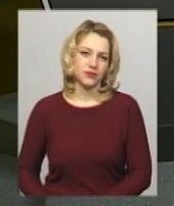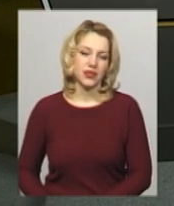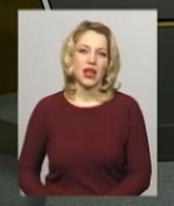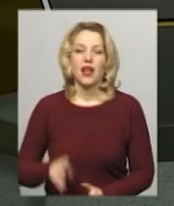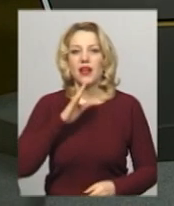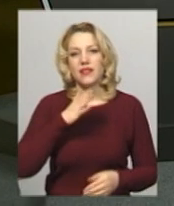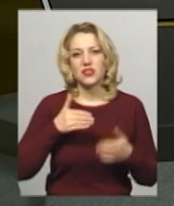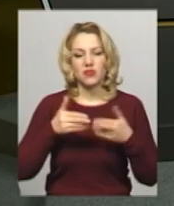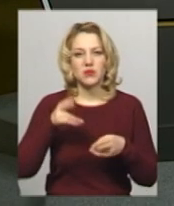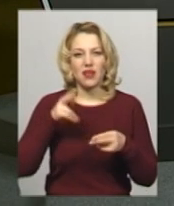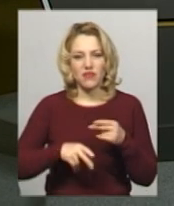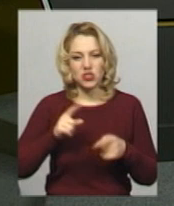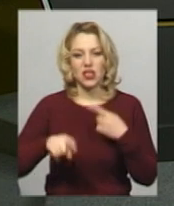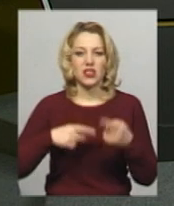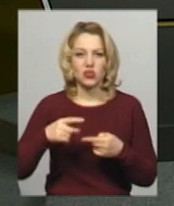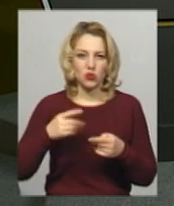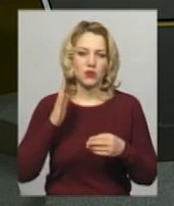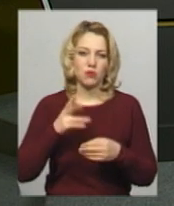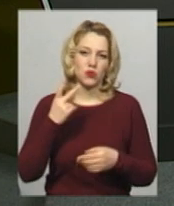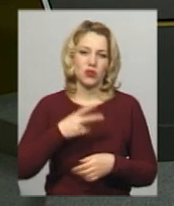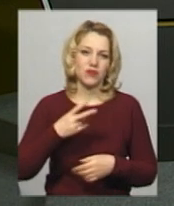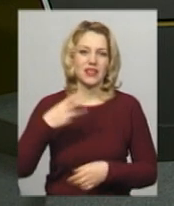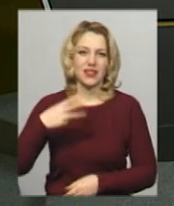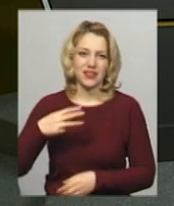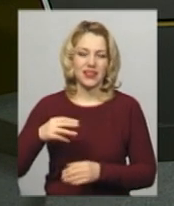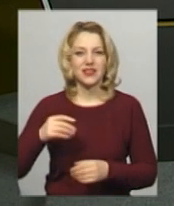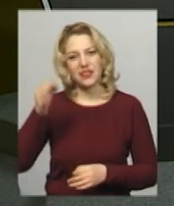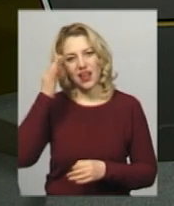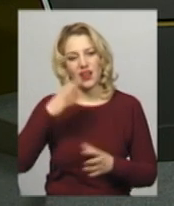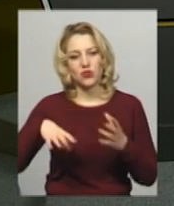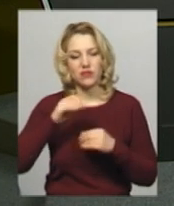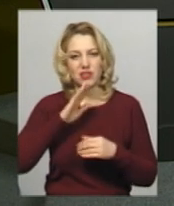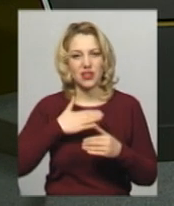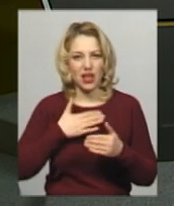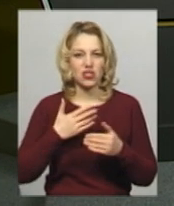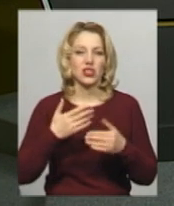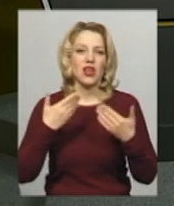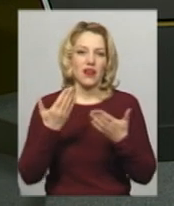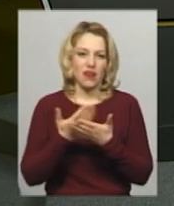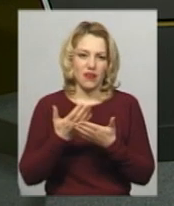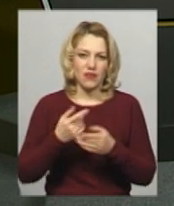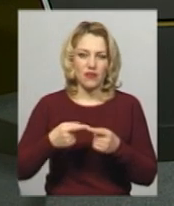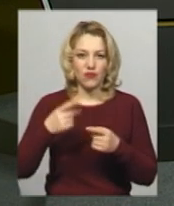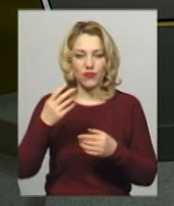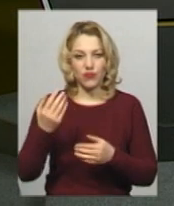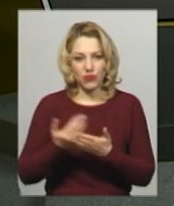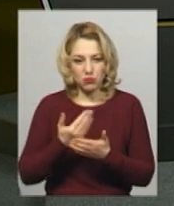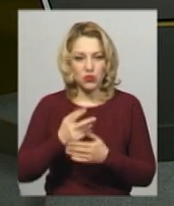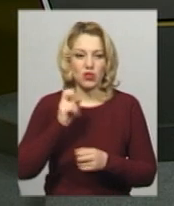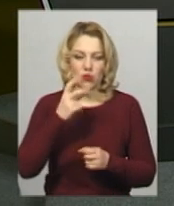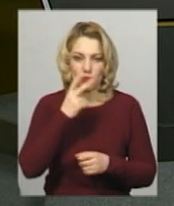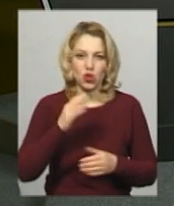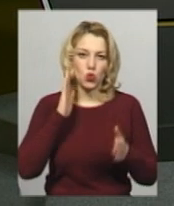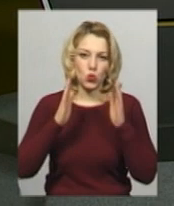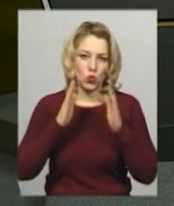Наш випуск завершений, наступне вийде в ефір о 20.30. І нагадую, всі наші випуски ви можете переглядати в мережі YouTube, а всі наші